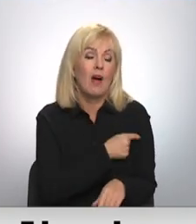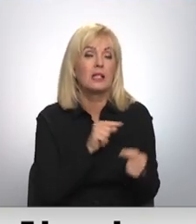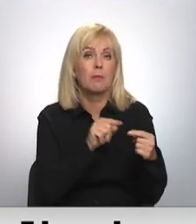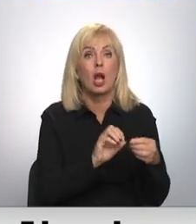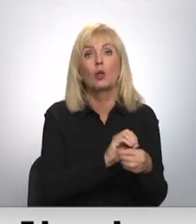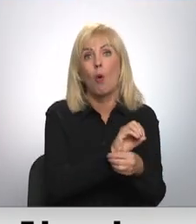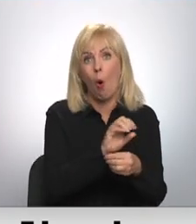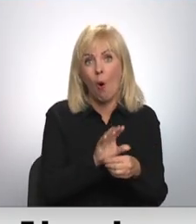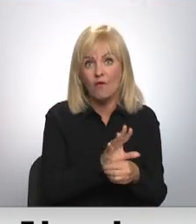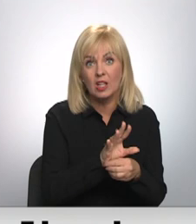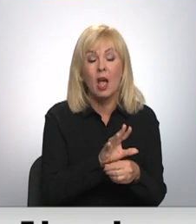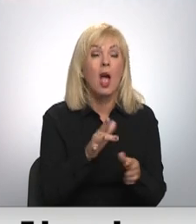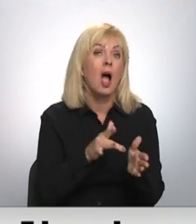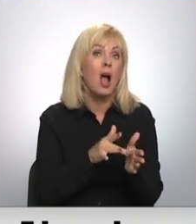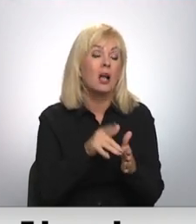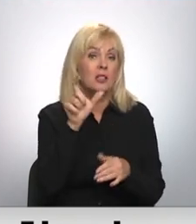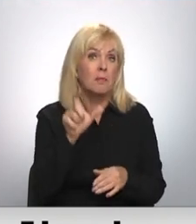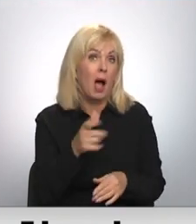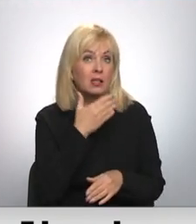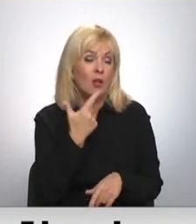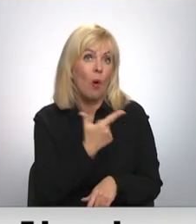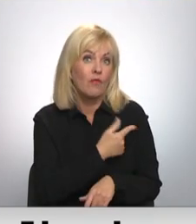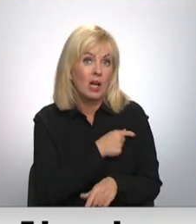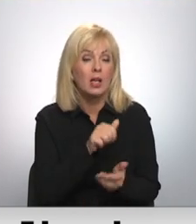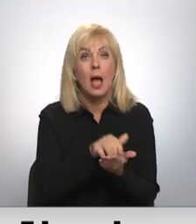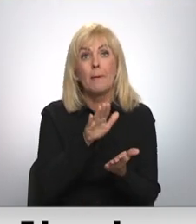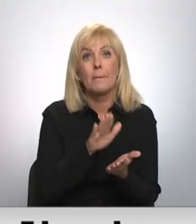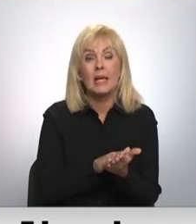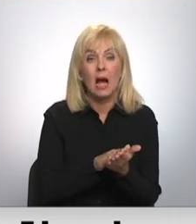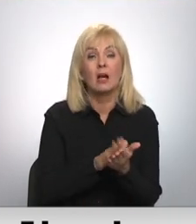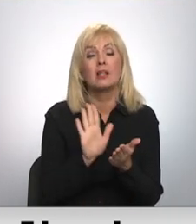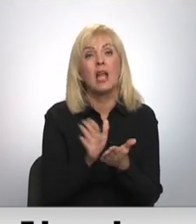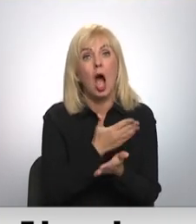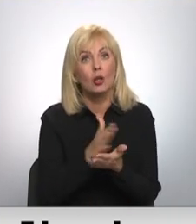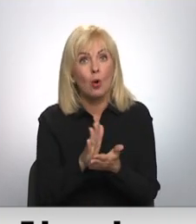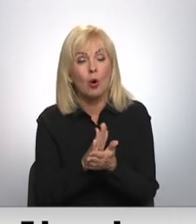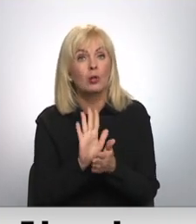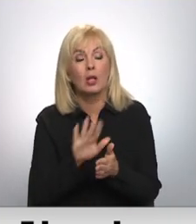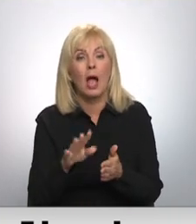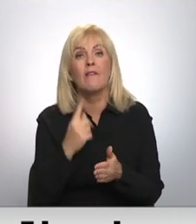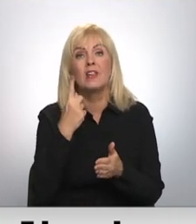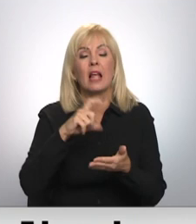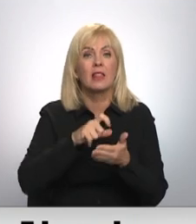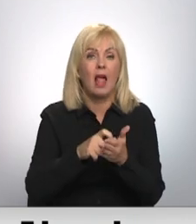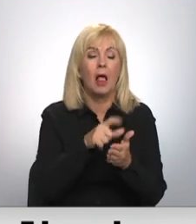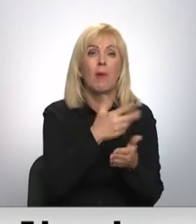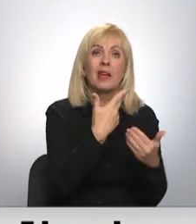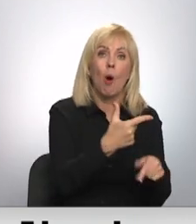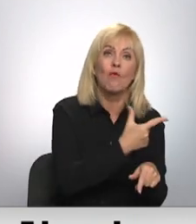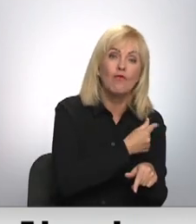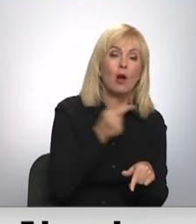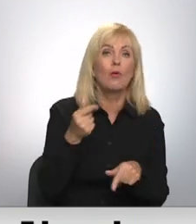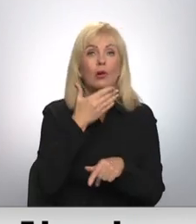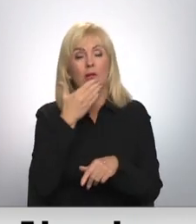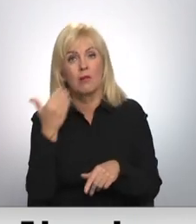COVID-19. Ja kāds pacients nav vakcinējies, tad pieraksts ir jāizkārto tā, lai neatrastos vienā telpā ar kādu citu pacientu.